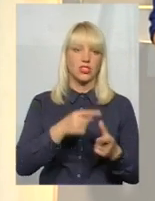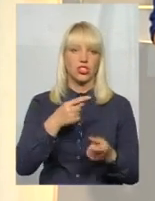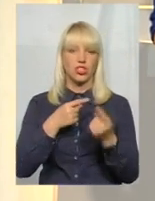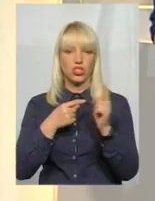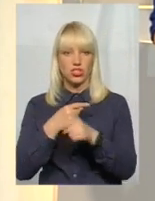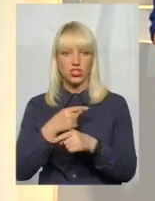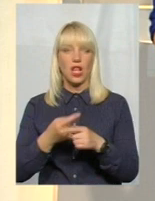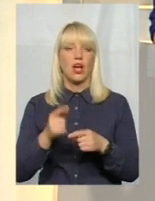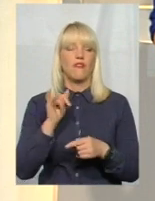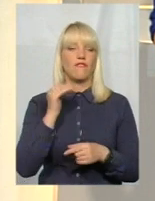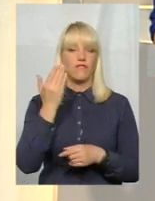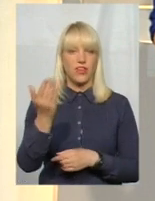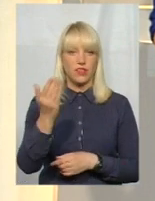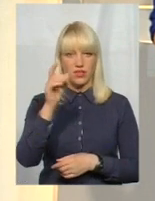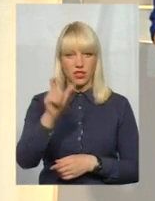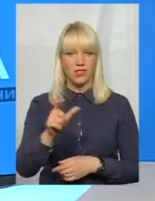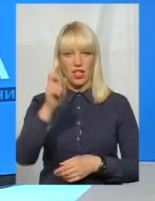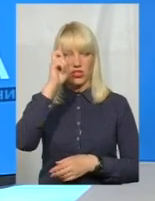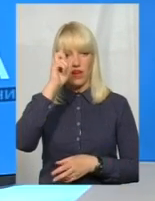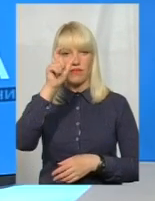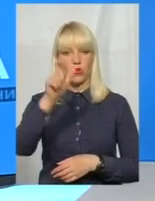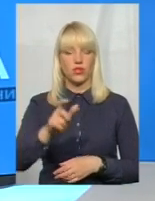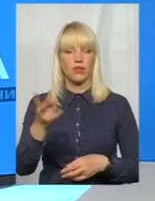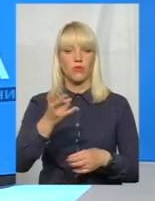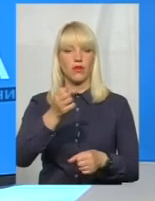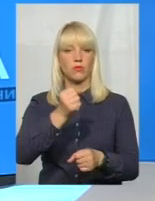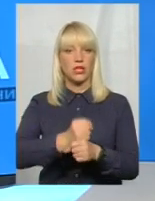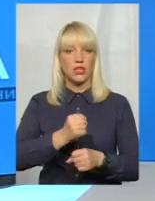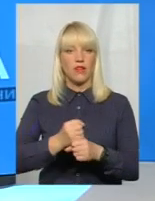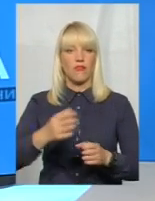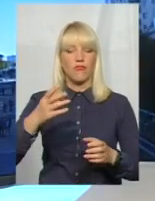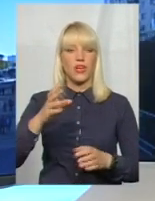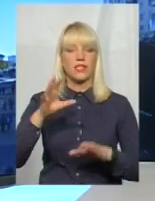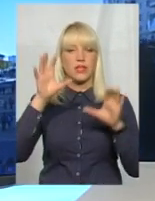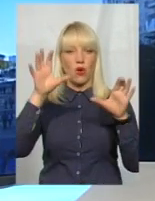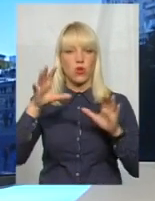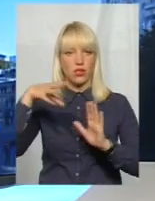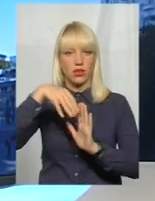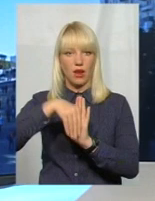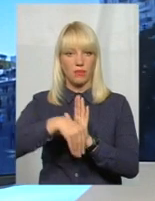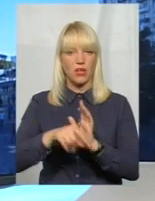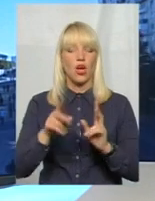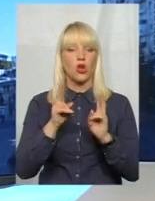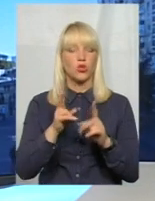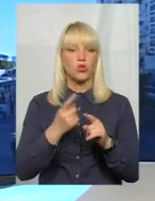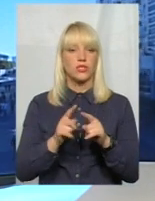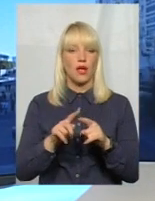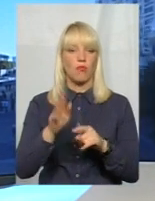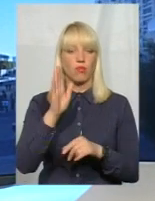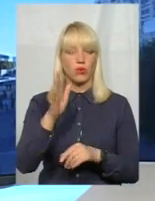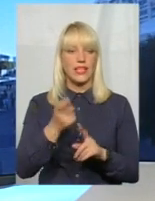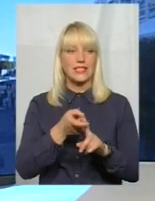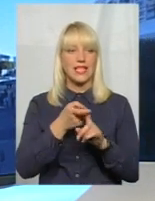і зобов'язаний діяти в певних рамках. Тому від того, хто це буде, залежить дуже